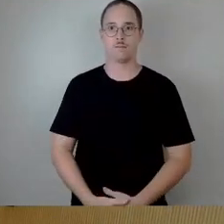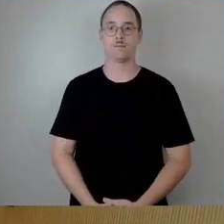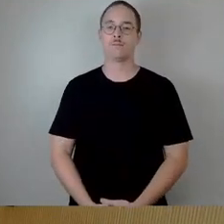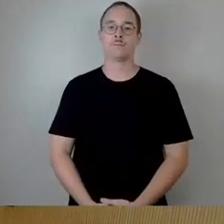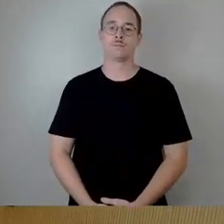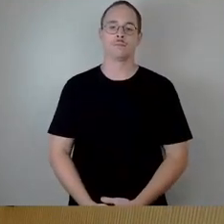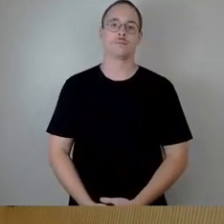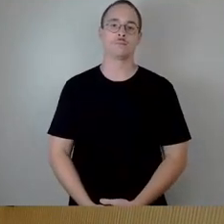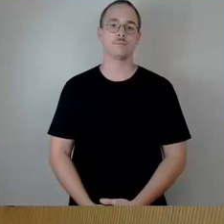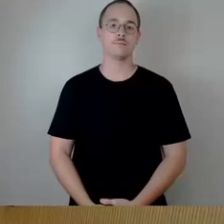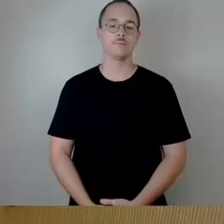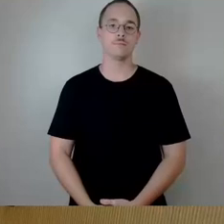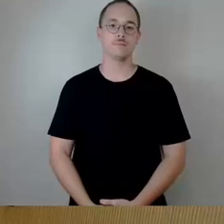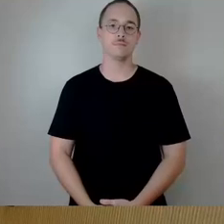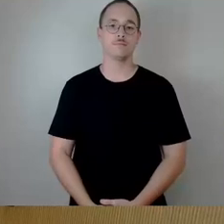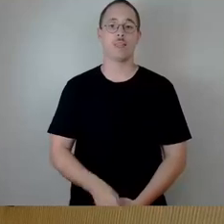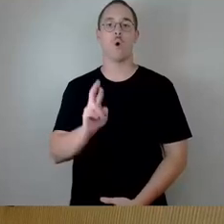Dann Robert Reschke.